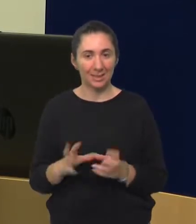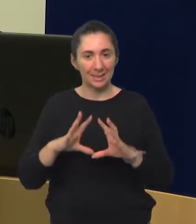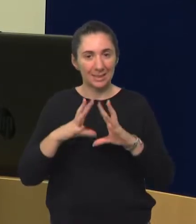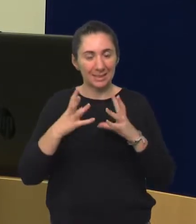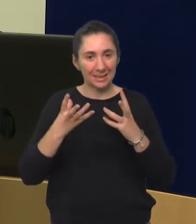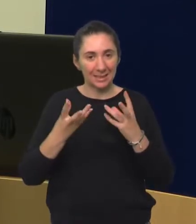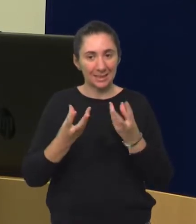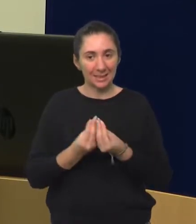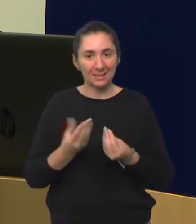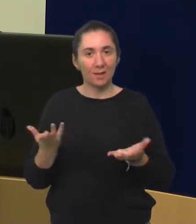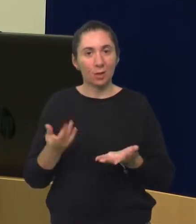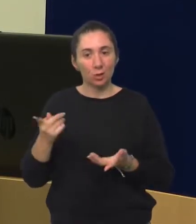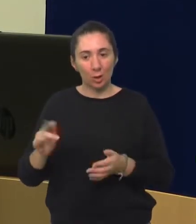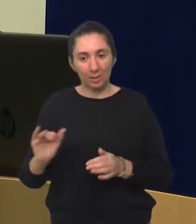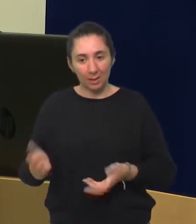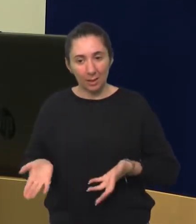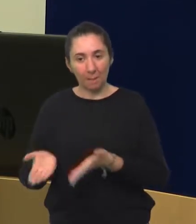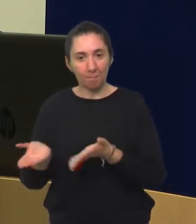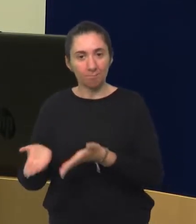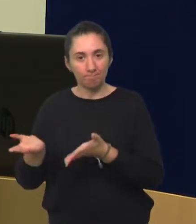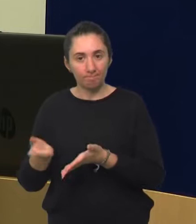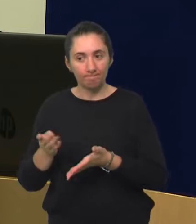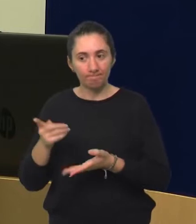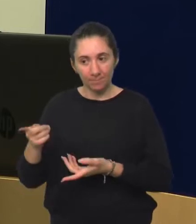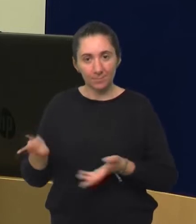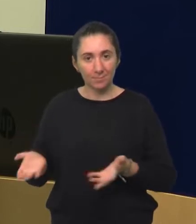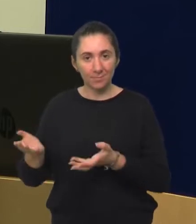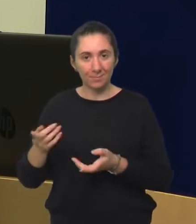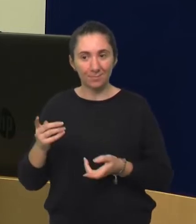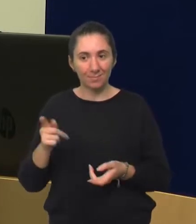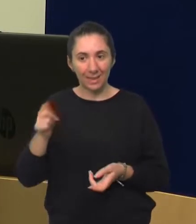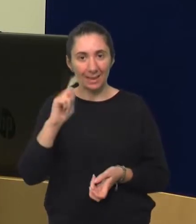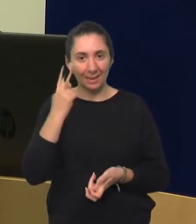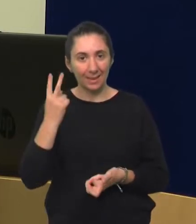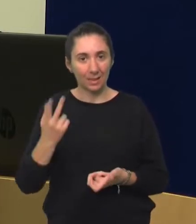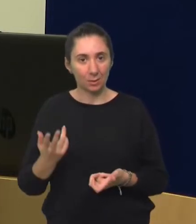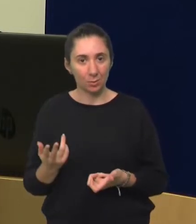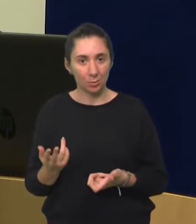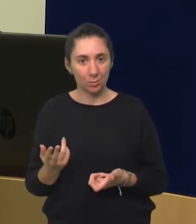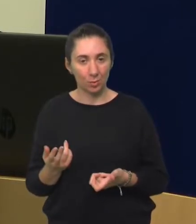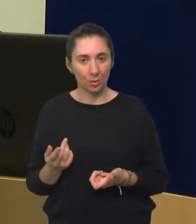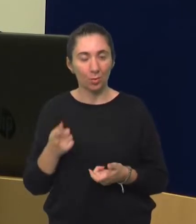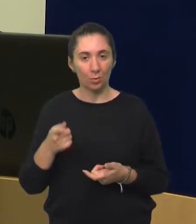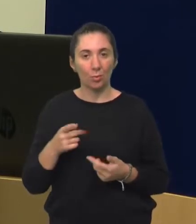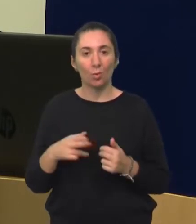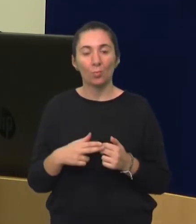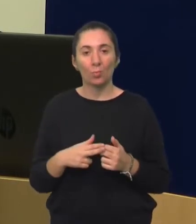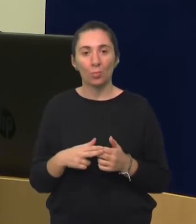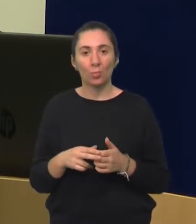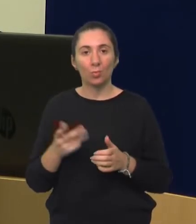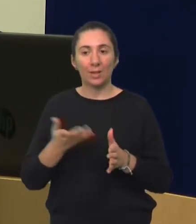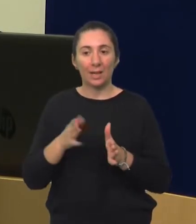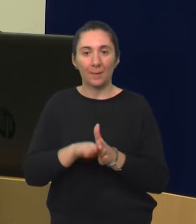što bi poticali dijete urednog razvoja, kod njega zapravo neće pasti na toliko plodno tlo i učinak će biti znatno